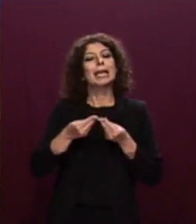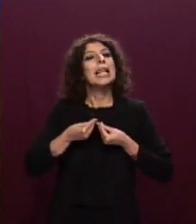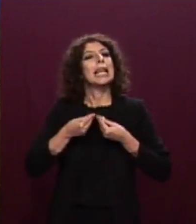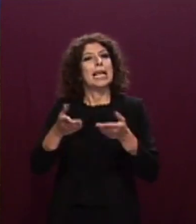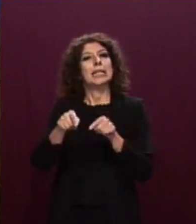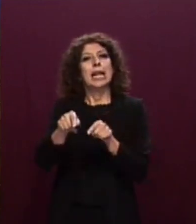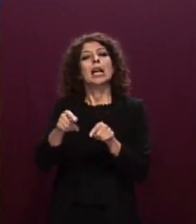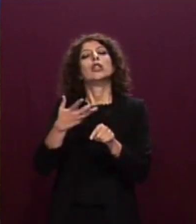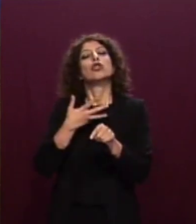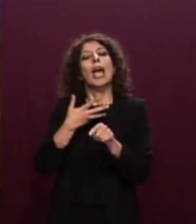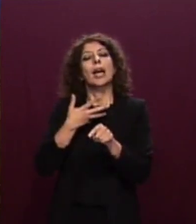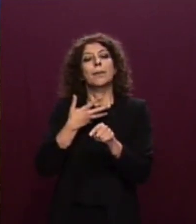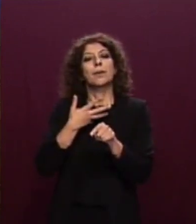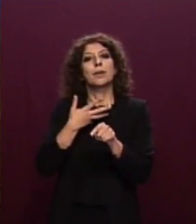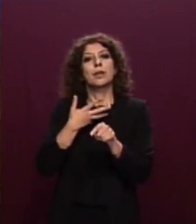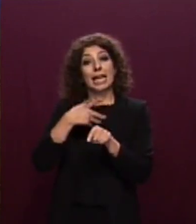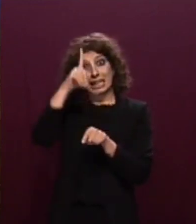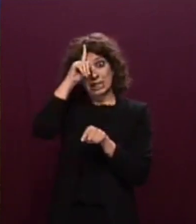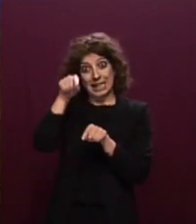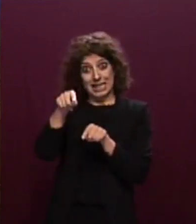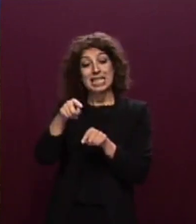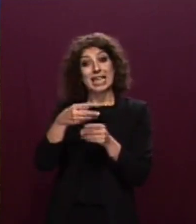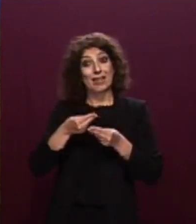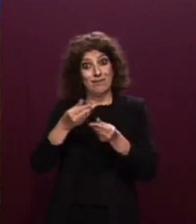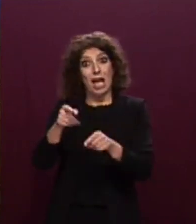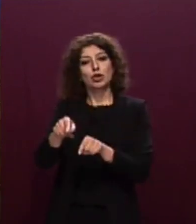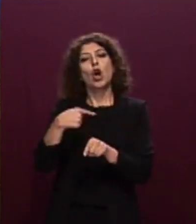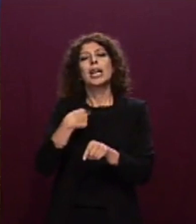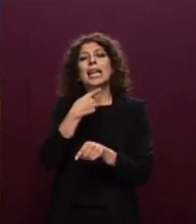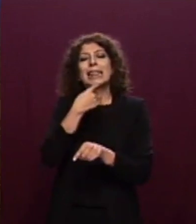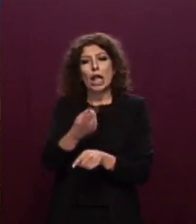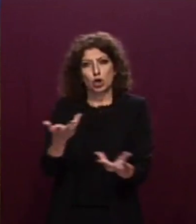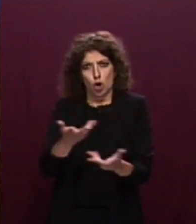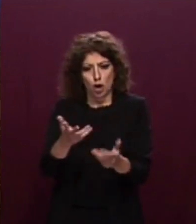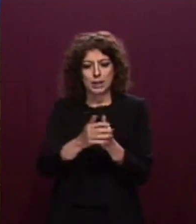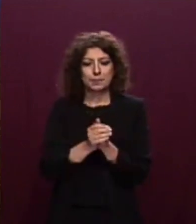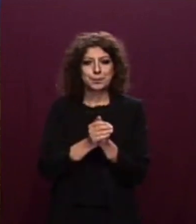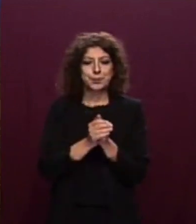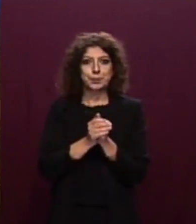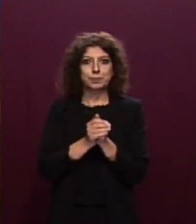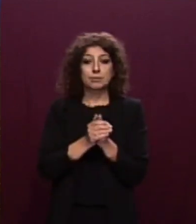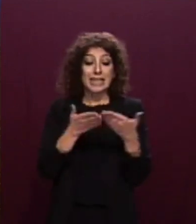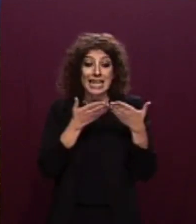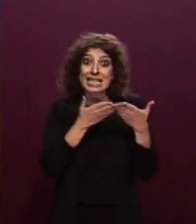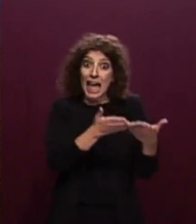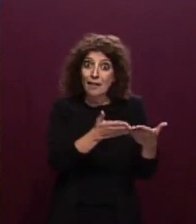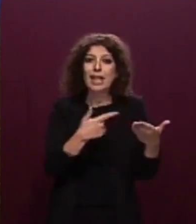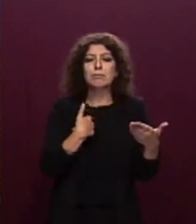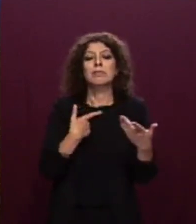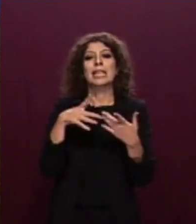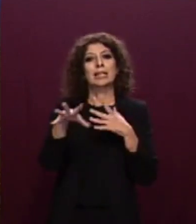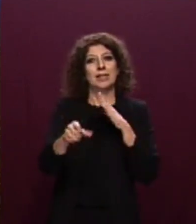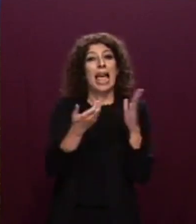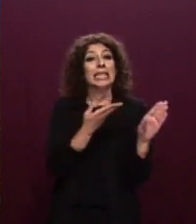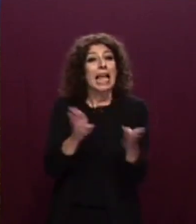stato di bandiera, ha sottolineato che gli interventi di recupero dei migranti sono stati svolti dalla nave in piena autonomia e in modo